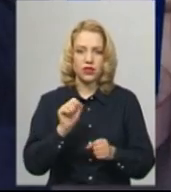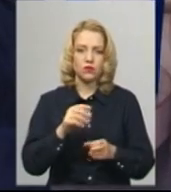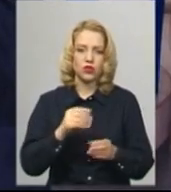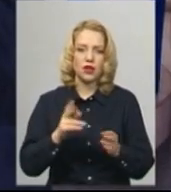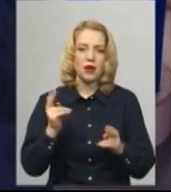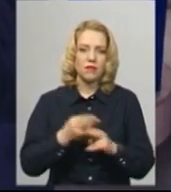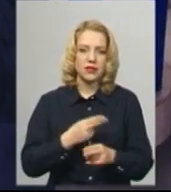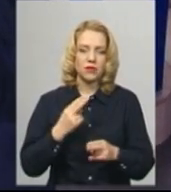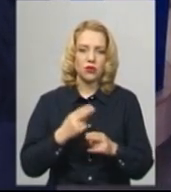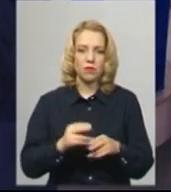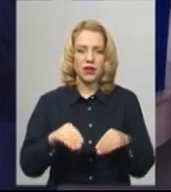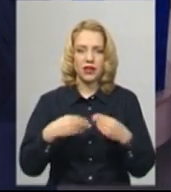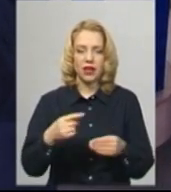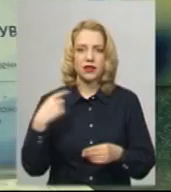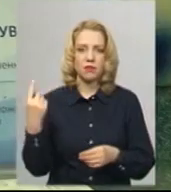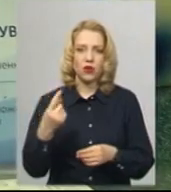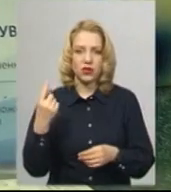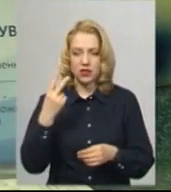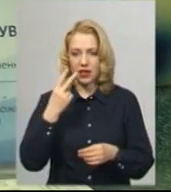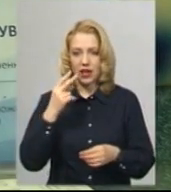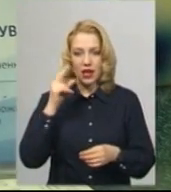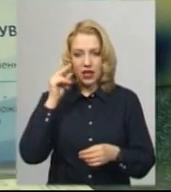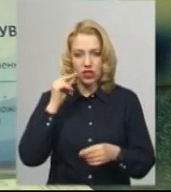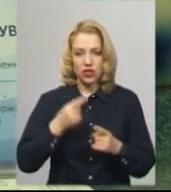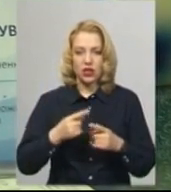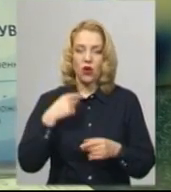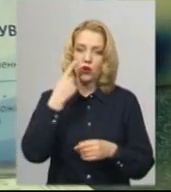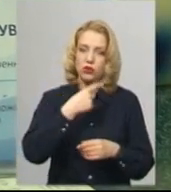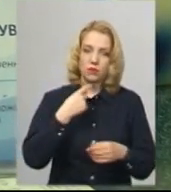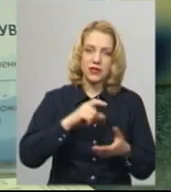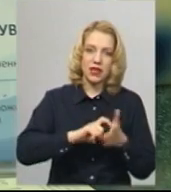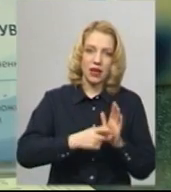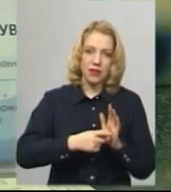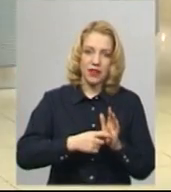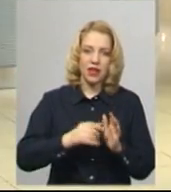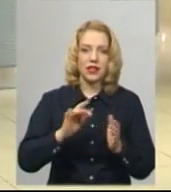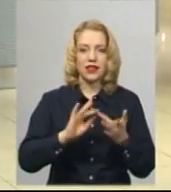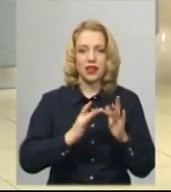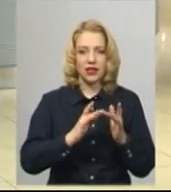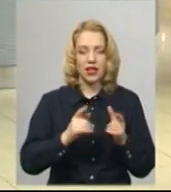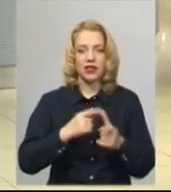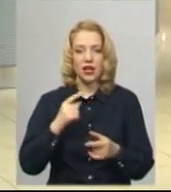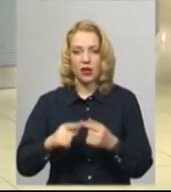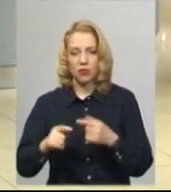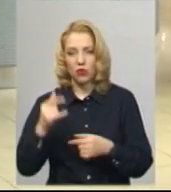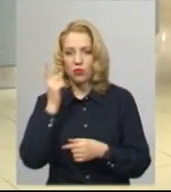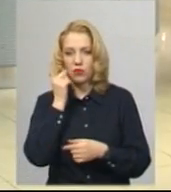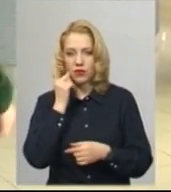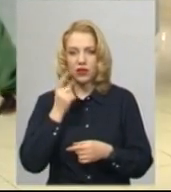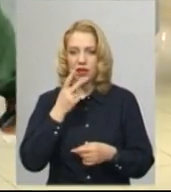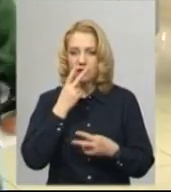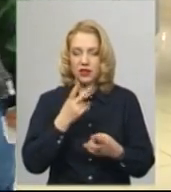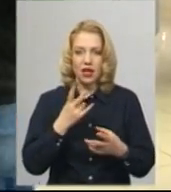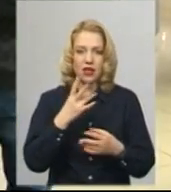показники лічильника за допомогою смс-повідомлення особистого кабінету в інтернеті або зателефонувавши до колцентру. На мій розсуд